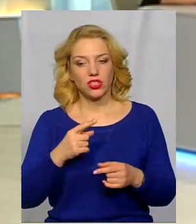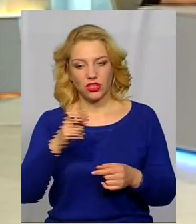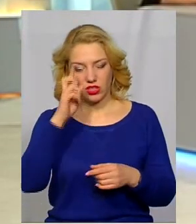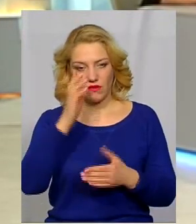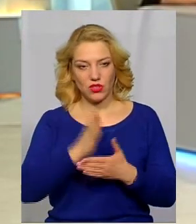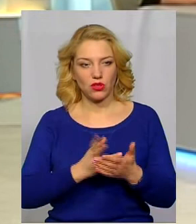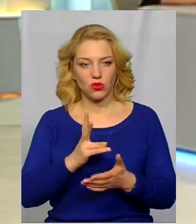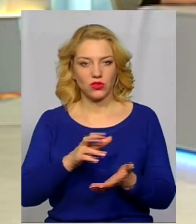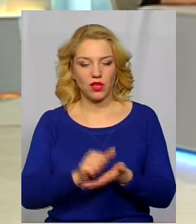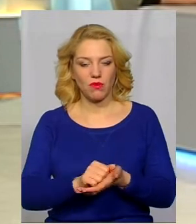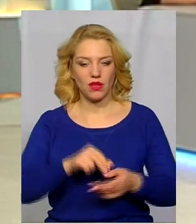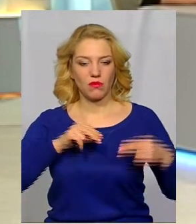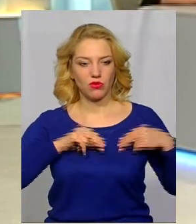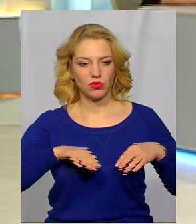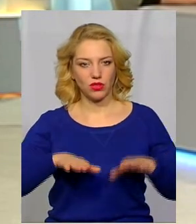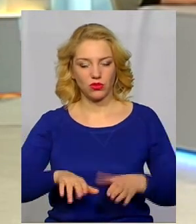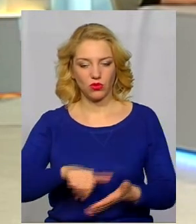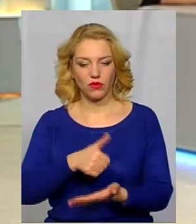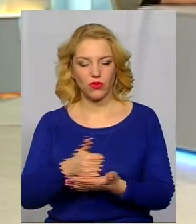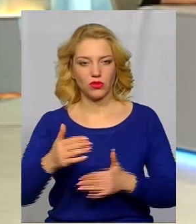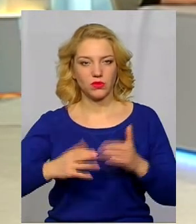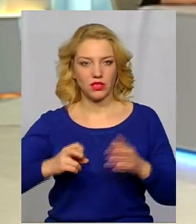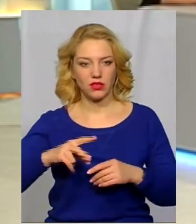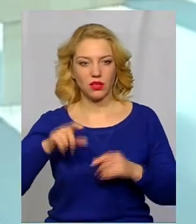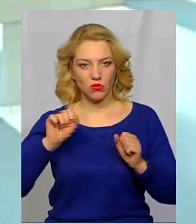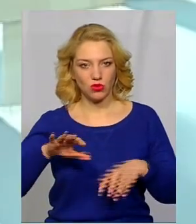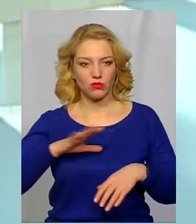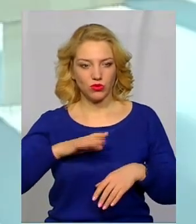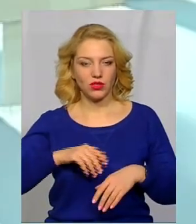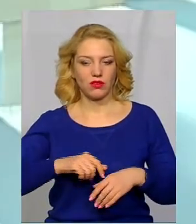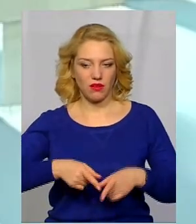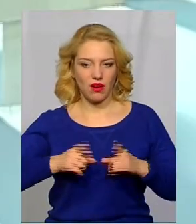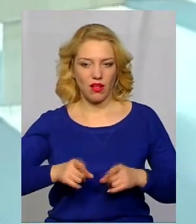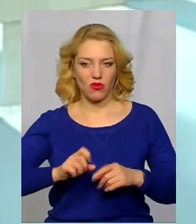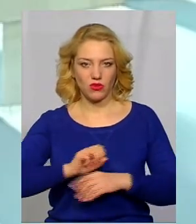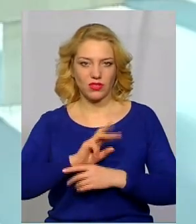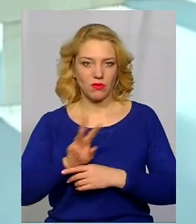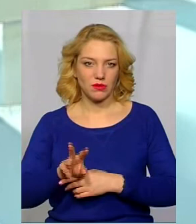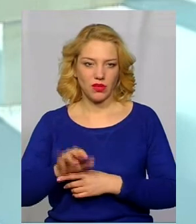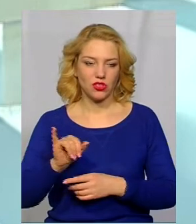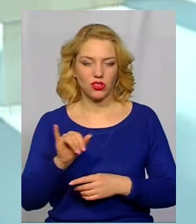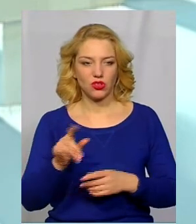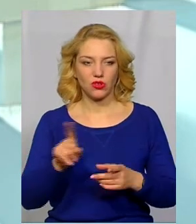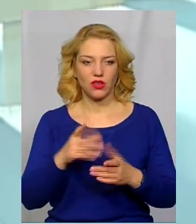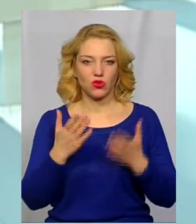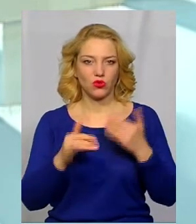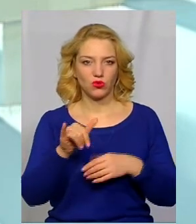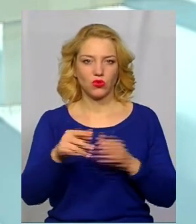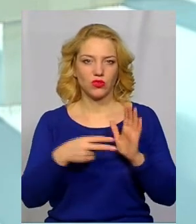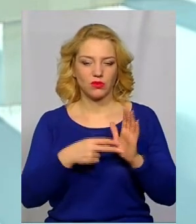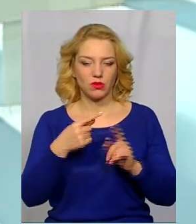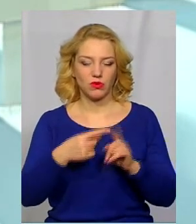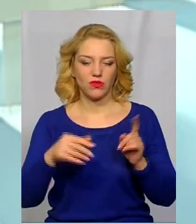службовець, який, наприклад, займає посаду головного спеціаліста, він може бути реально забезпечений, якщо на руки він отримує 7,5 тисяч гривень?